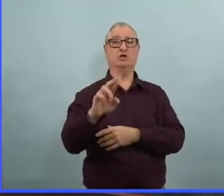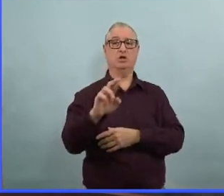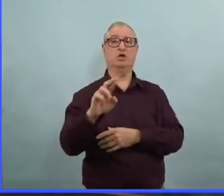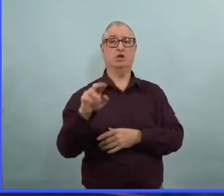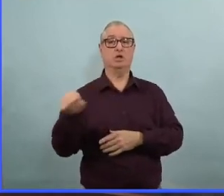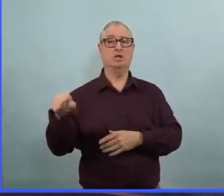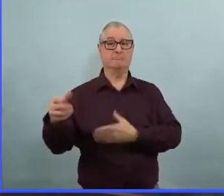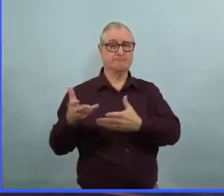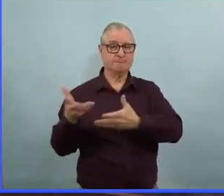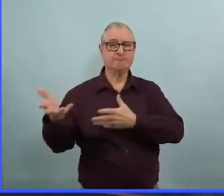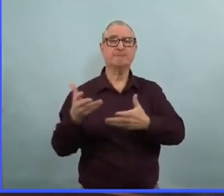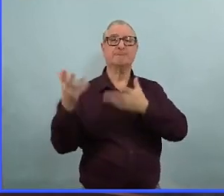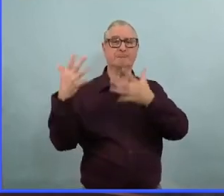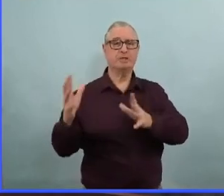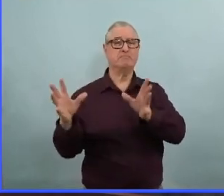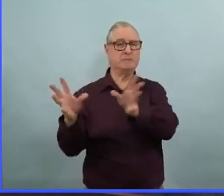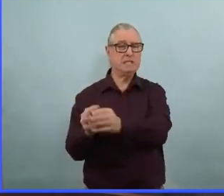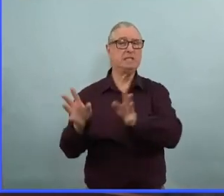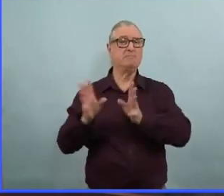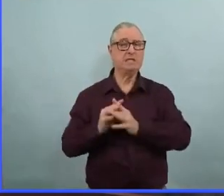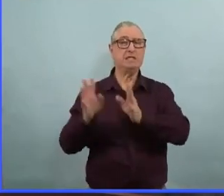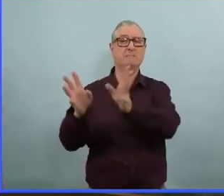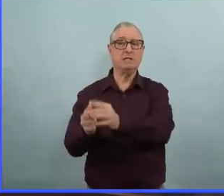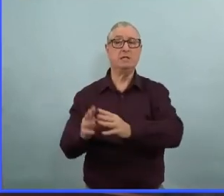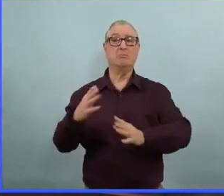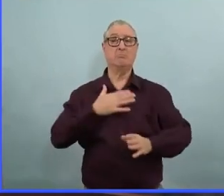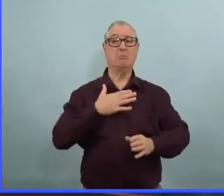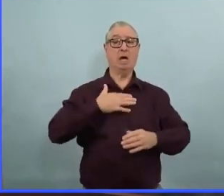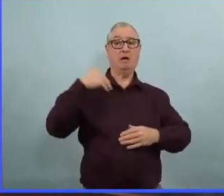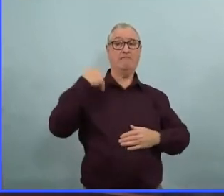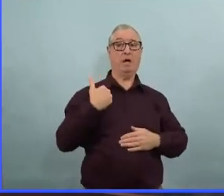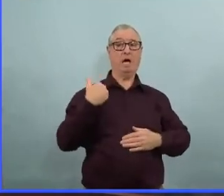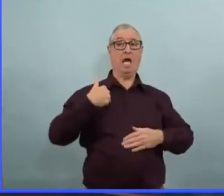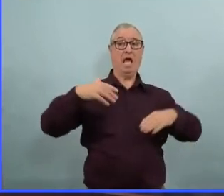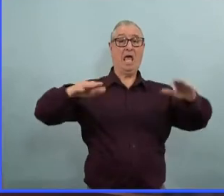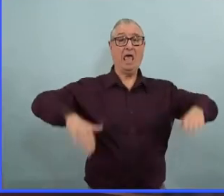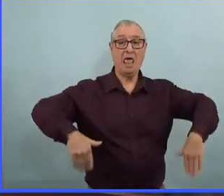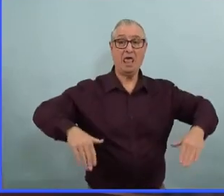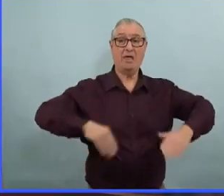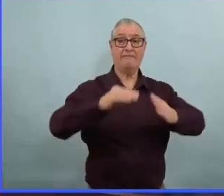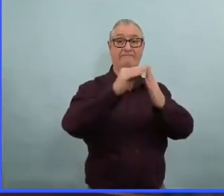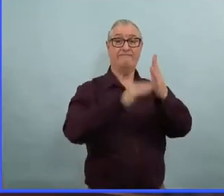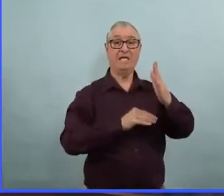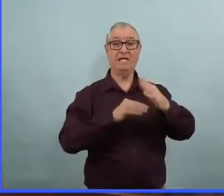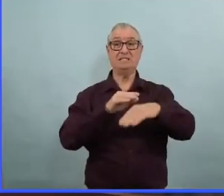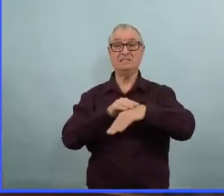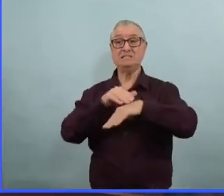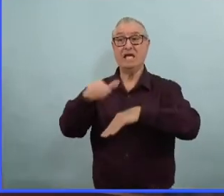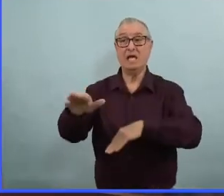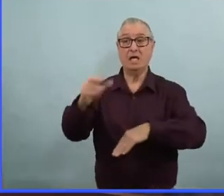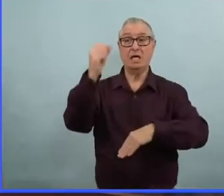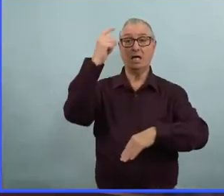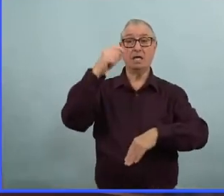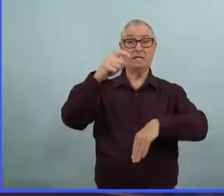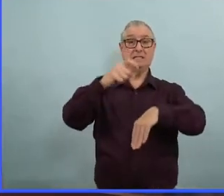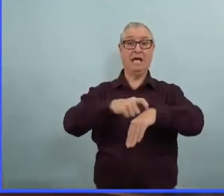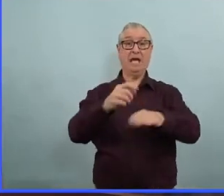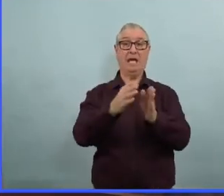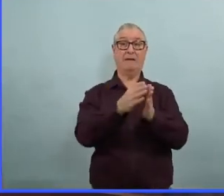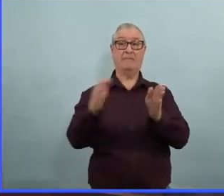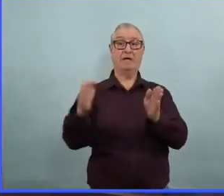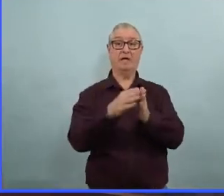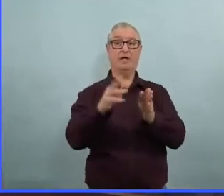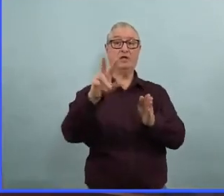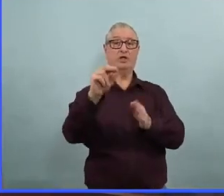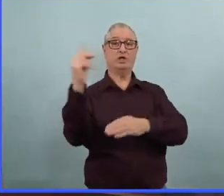je n'ai pas divulgué le formulaire numéro 2 dans les 30 jours alors de dire que la vente de ces